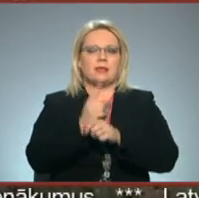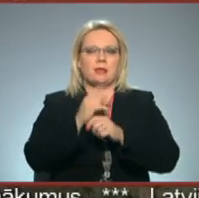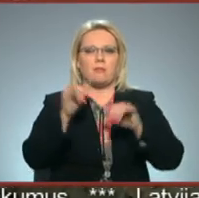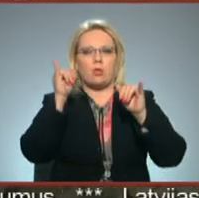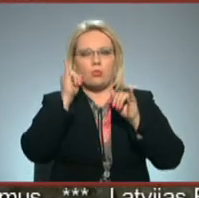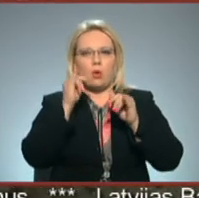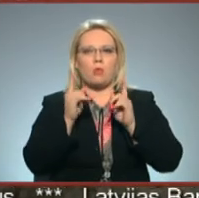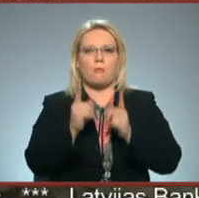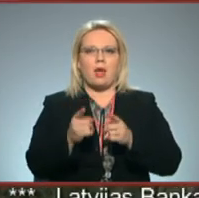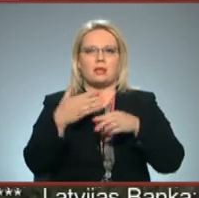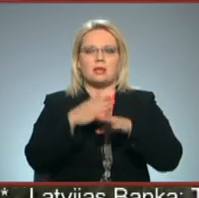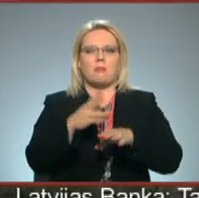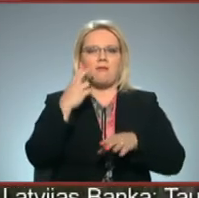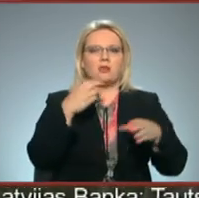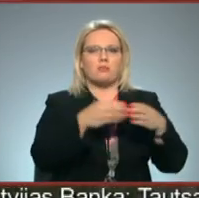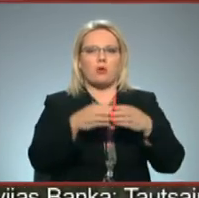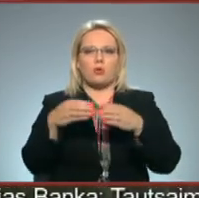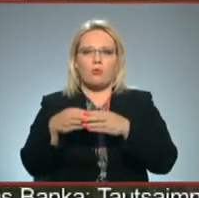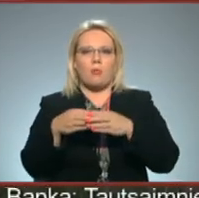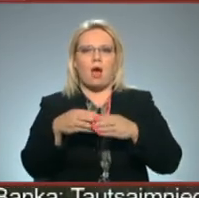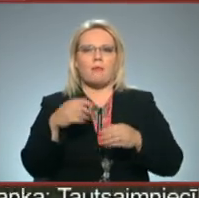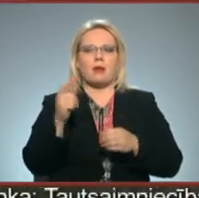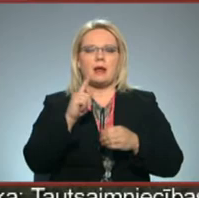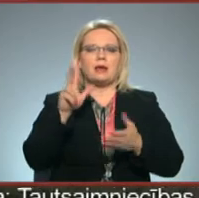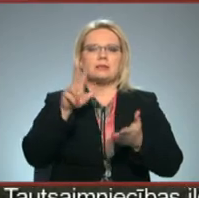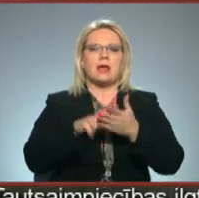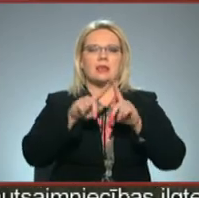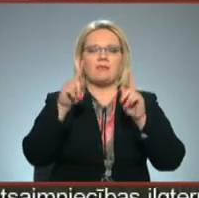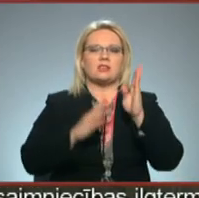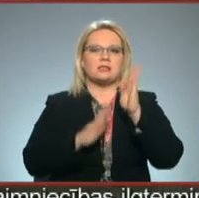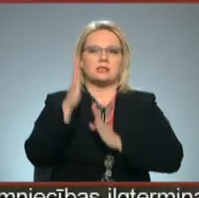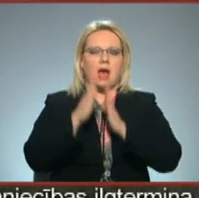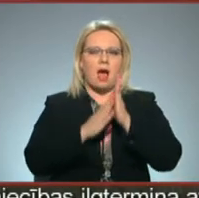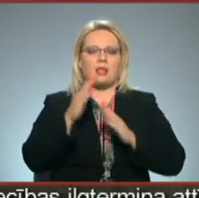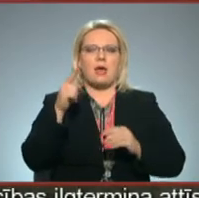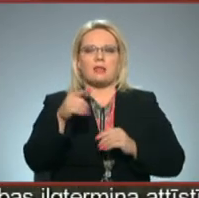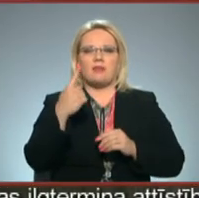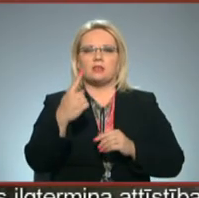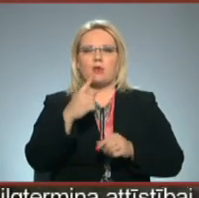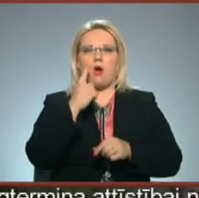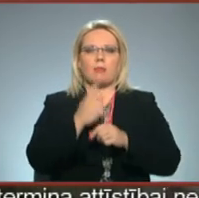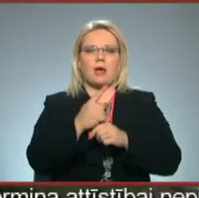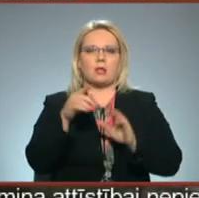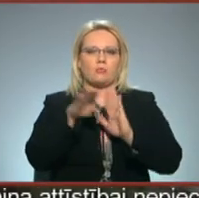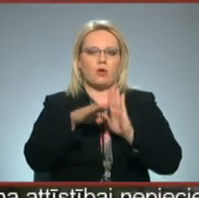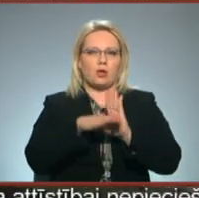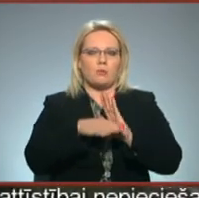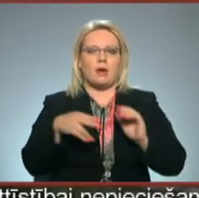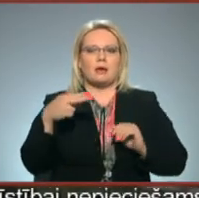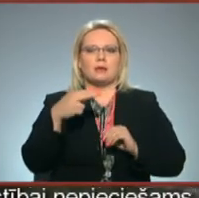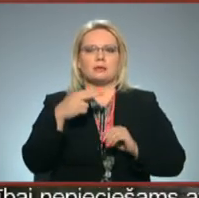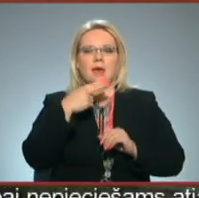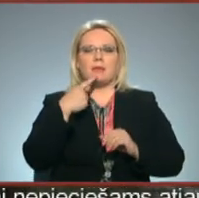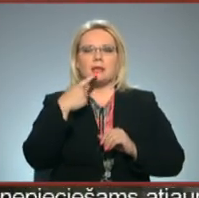un telēnas sadlītu pa vecuma grupām ganībāsēt certificētu zāli, kas arī ir viens no obligātiem noteikumiem. Saimniecis teica, ka